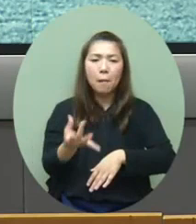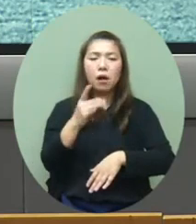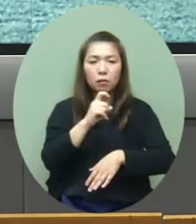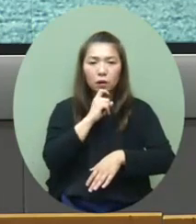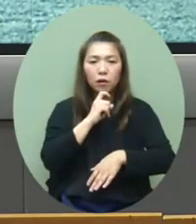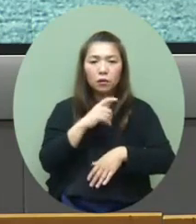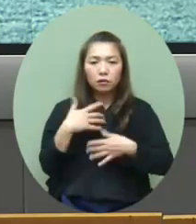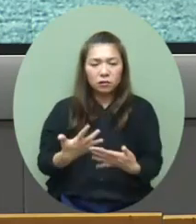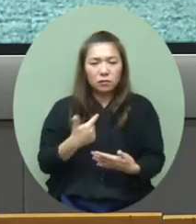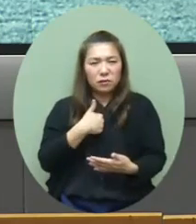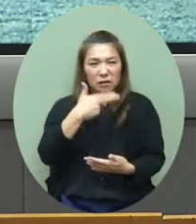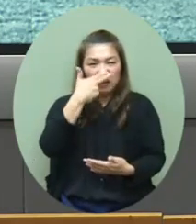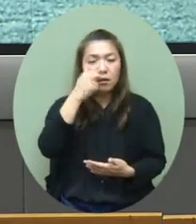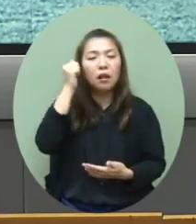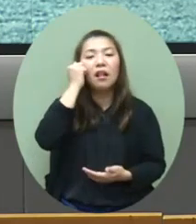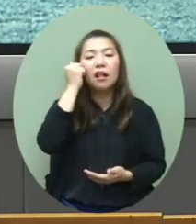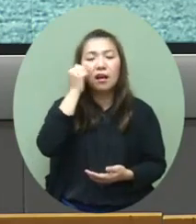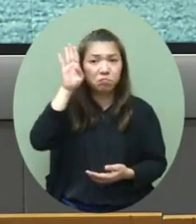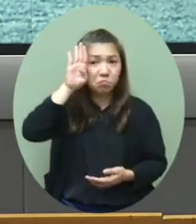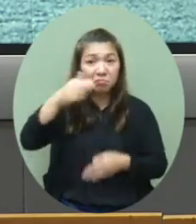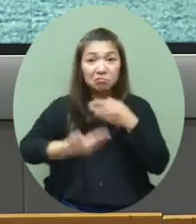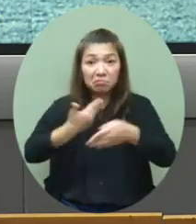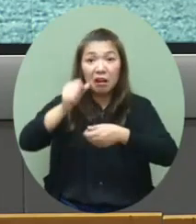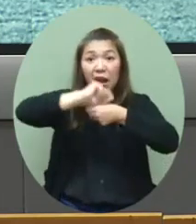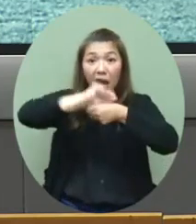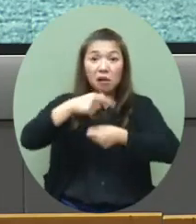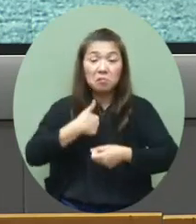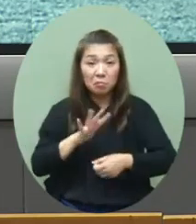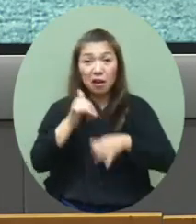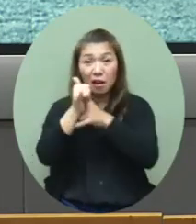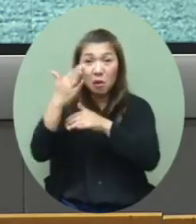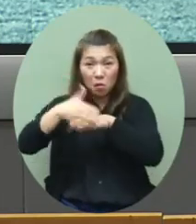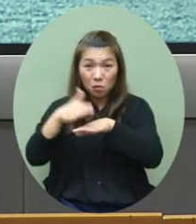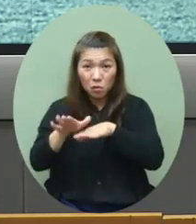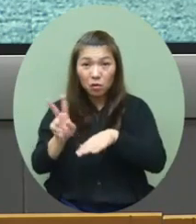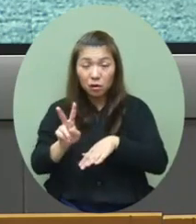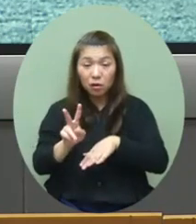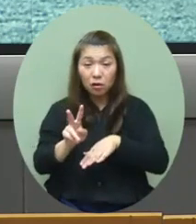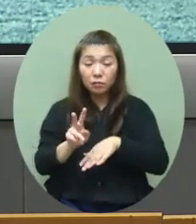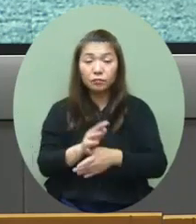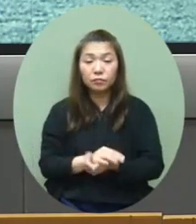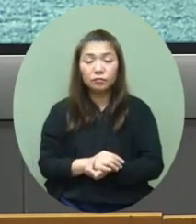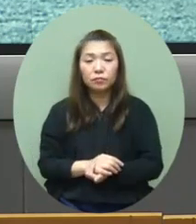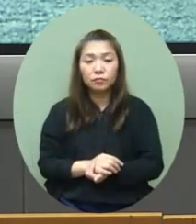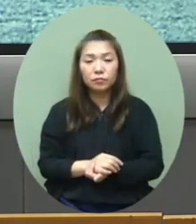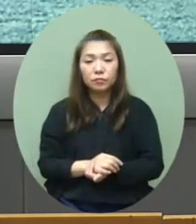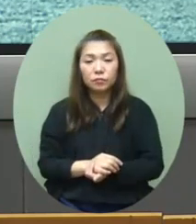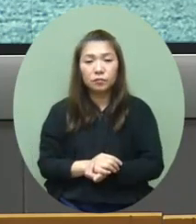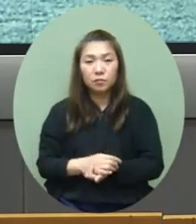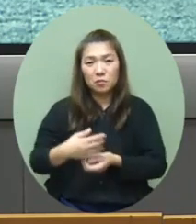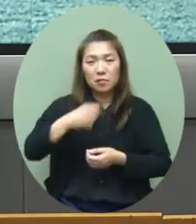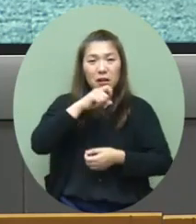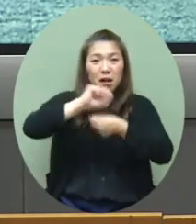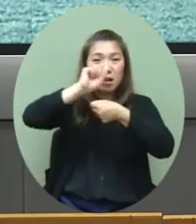那我們都比較難預計之後的增幅會不會真的好像外國一樣會很